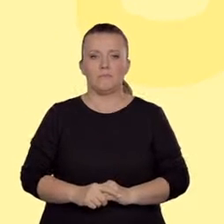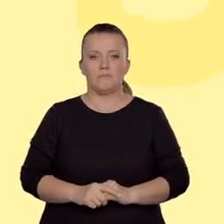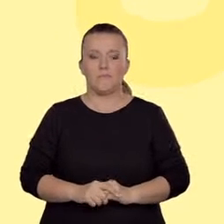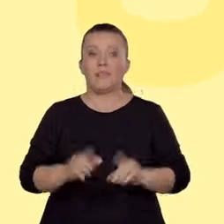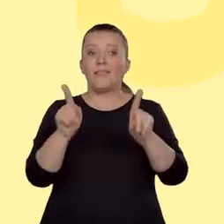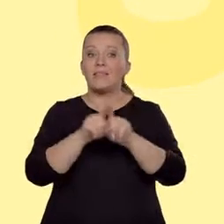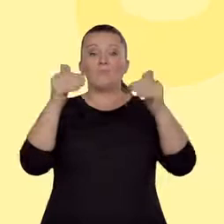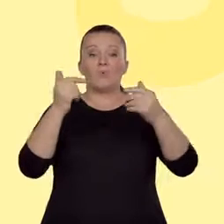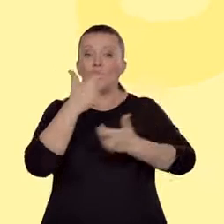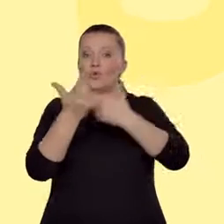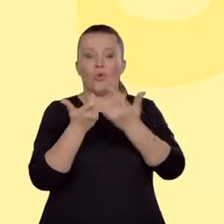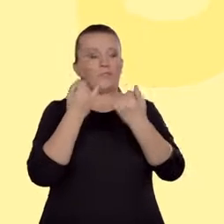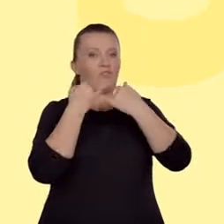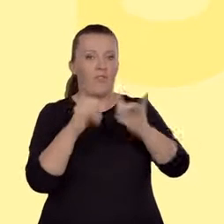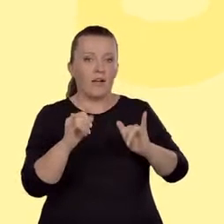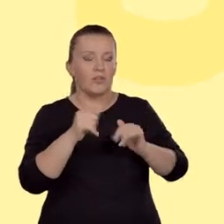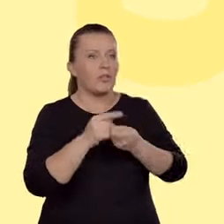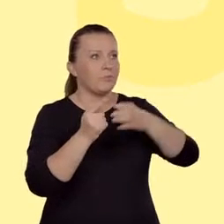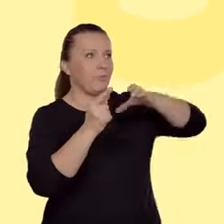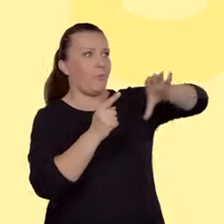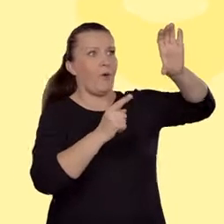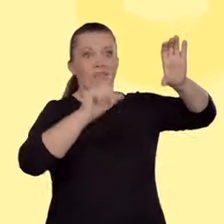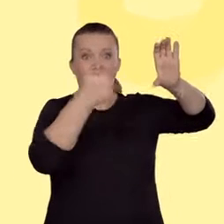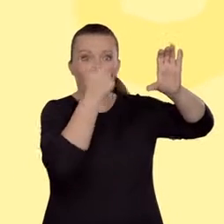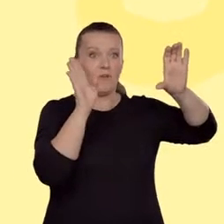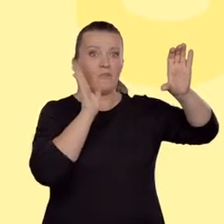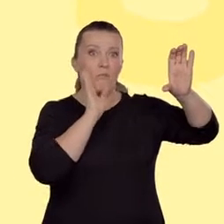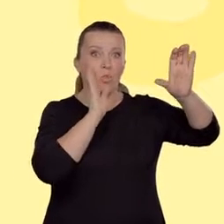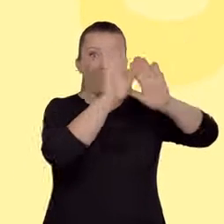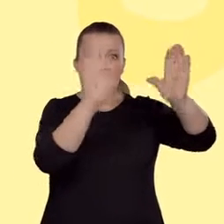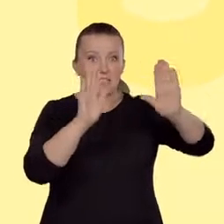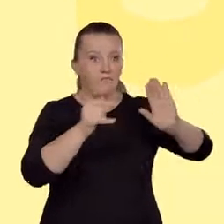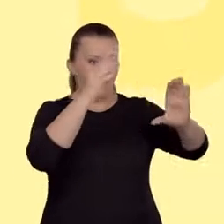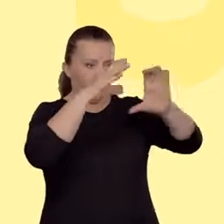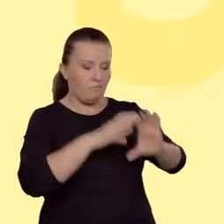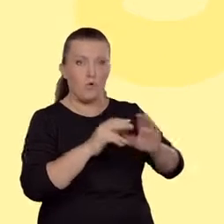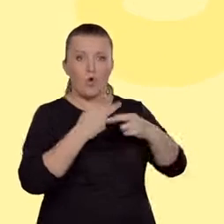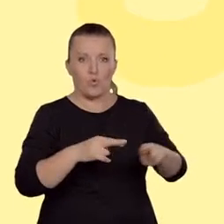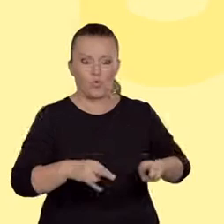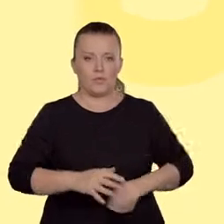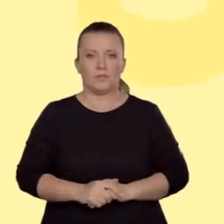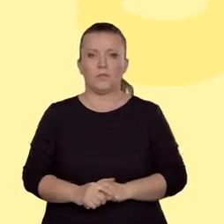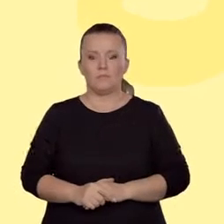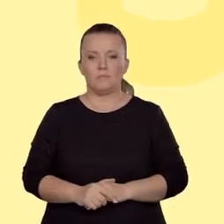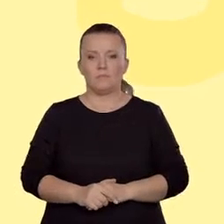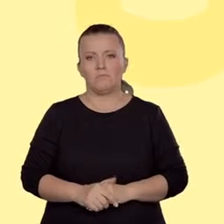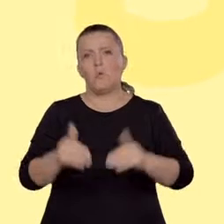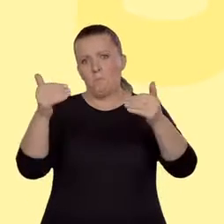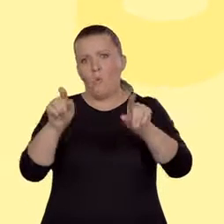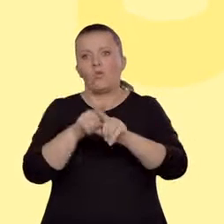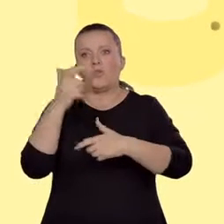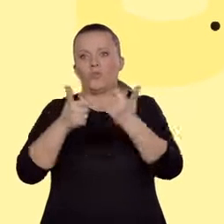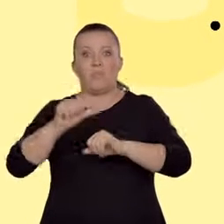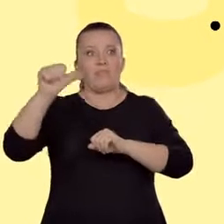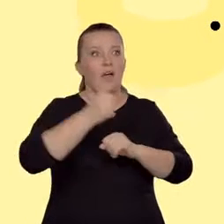Można wypowiedź podzielić na osobne partie poświęcone podobieństwom i różnicom. Dopuszczalne jest interpretowanie najpierw jednego tekstu,